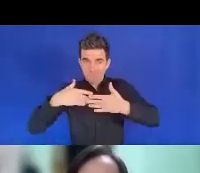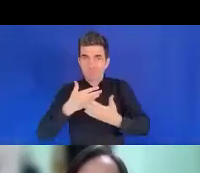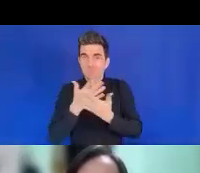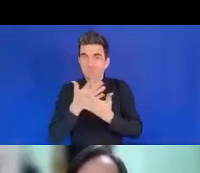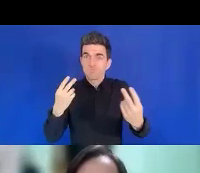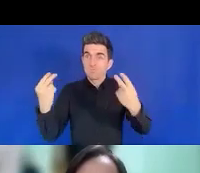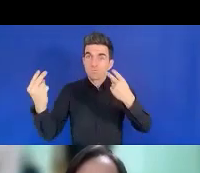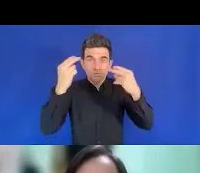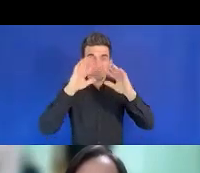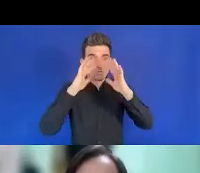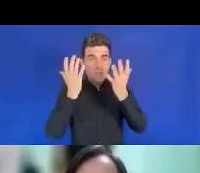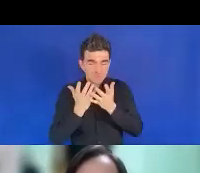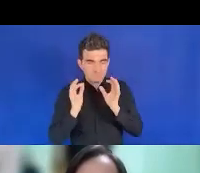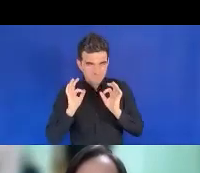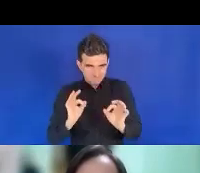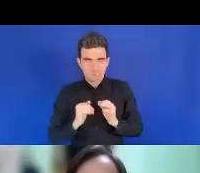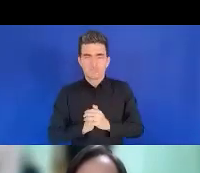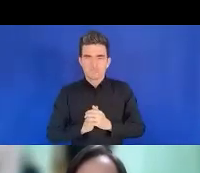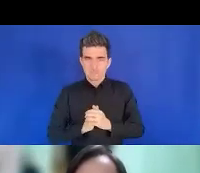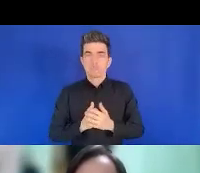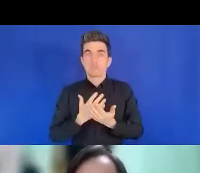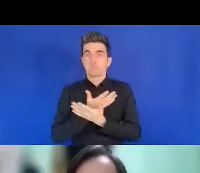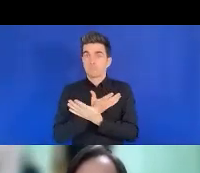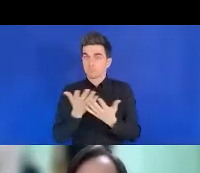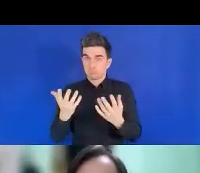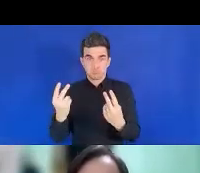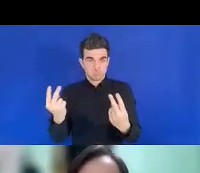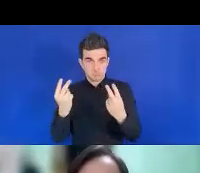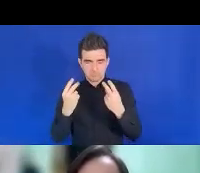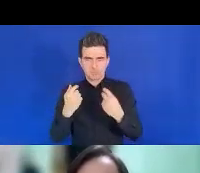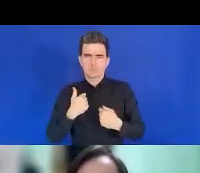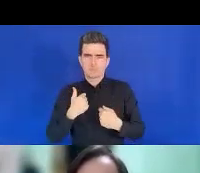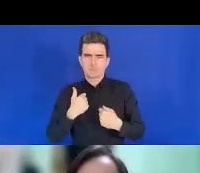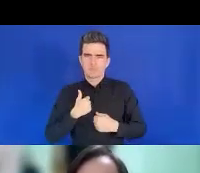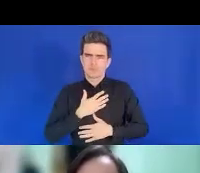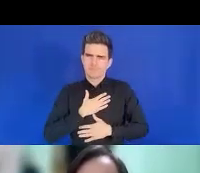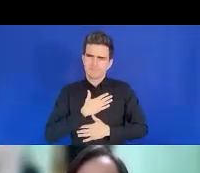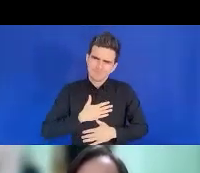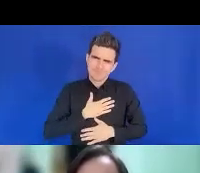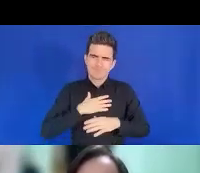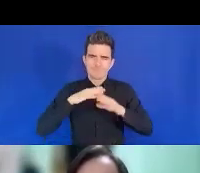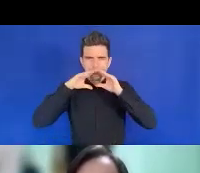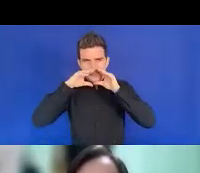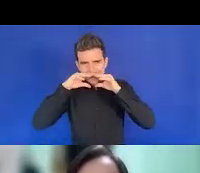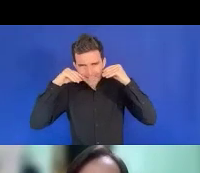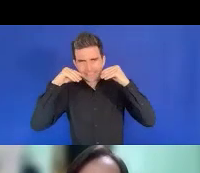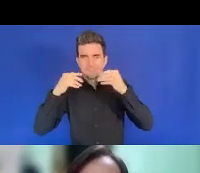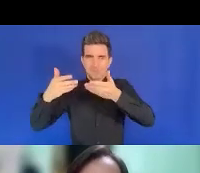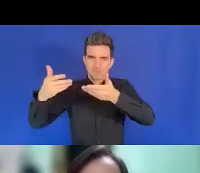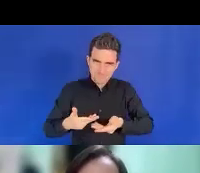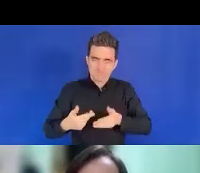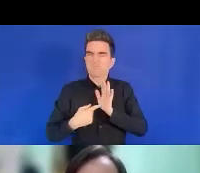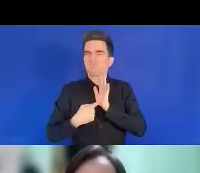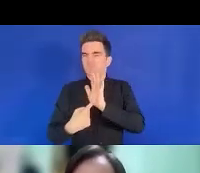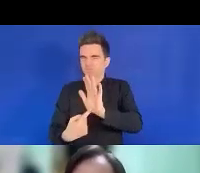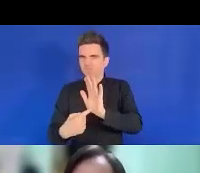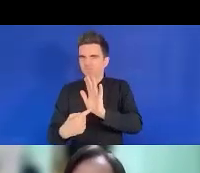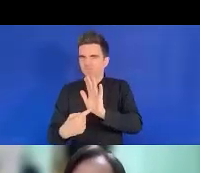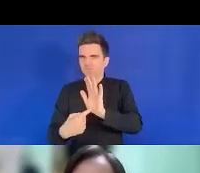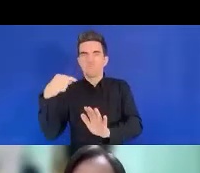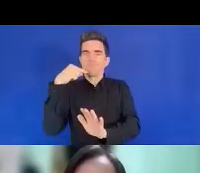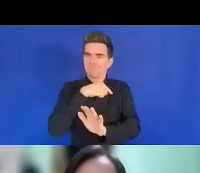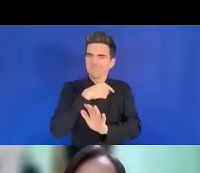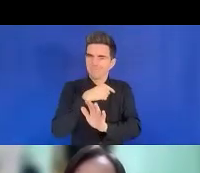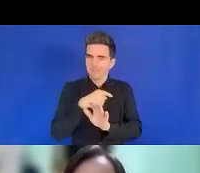l'exemple de la ville Baguio dans la réduction des risques des catastrophes. Andrea va